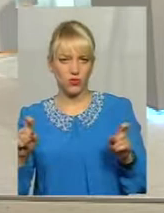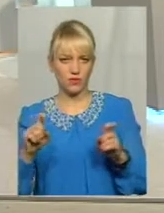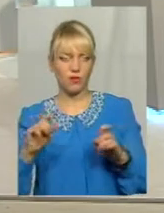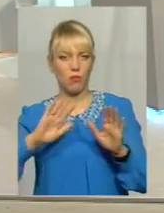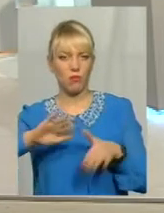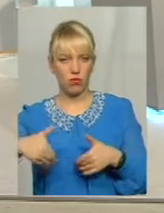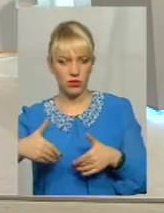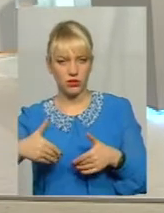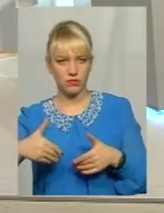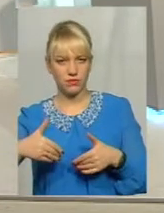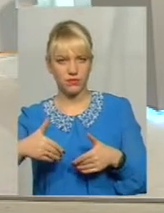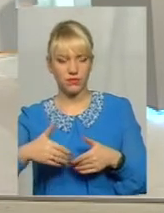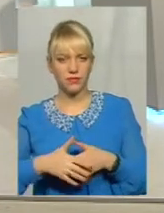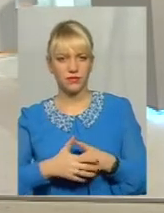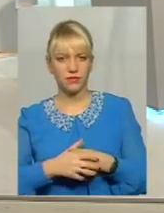Потім, ну, десь,